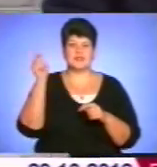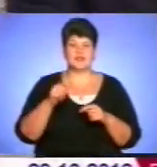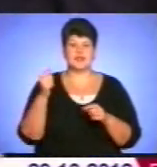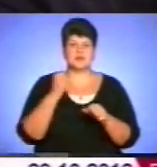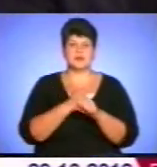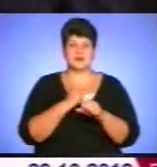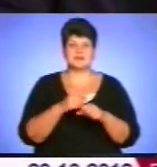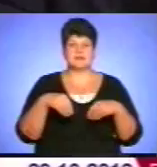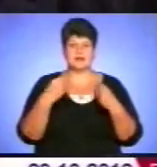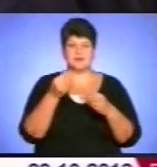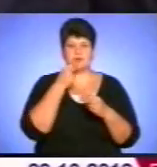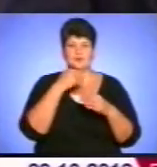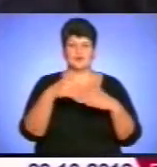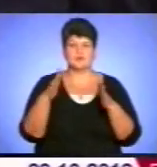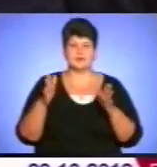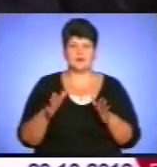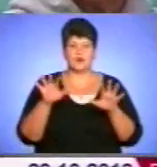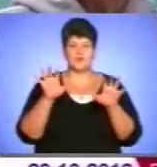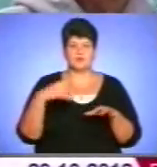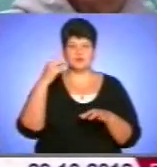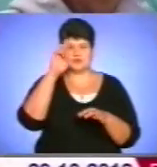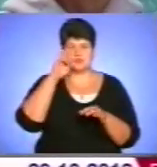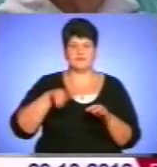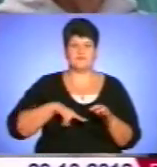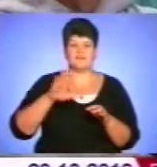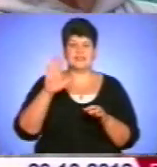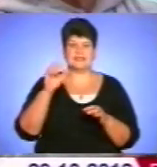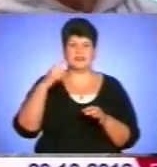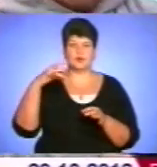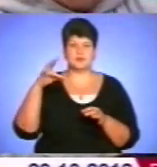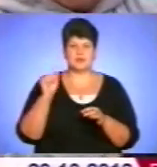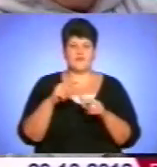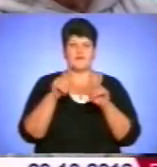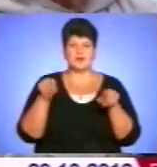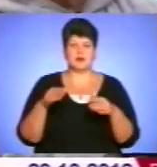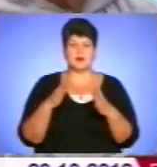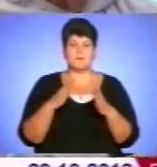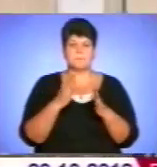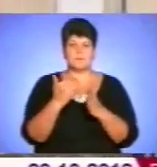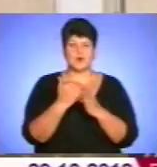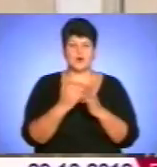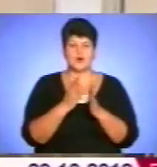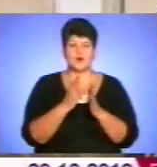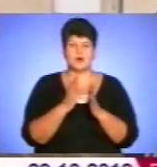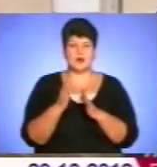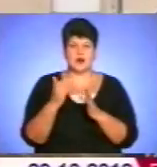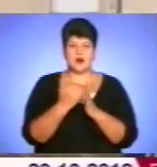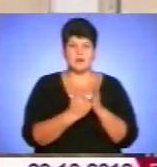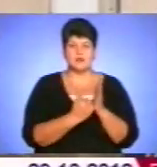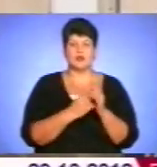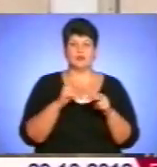від голови облдержадміністрації Валентина Хоптяна у рамках програми «Будуємо нову Тернопільщину». Зараз ми говоримо за